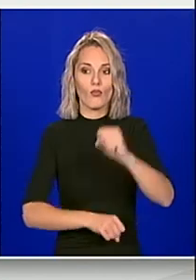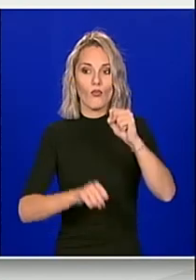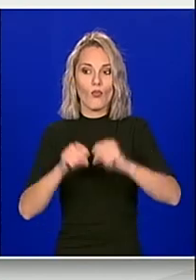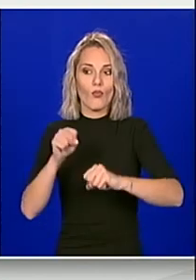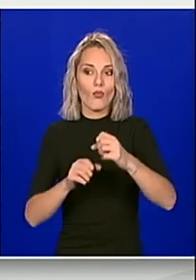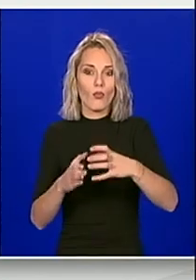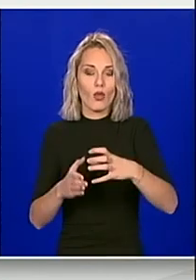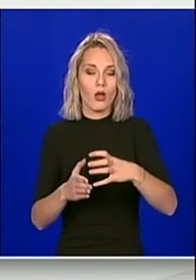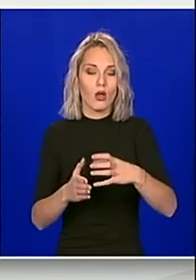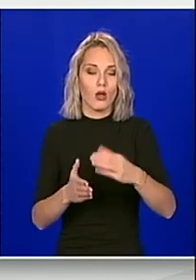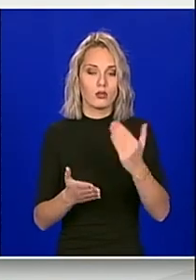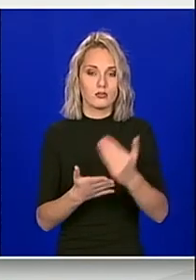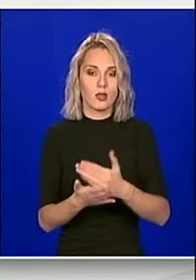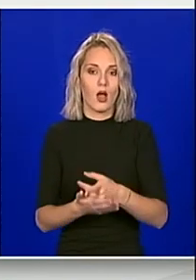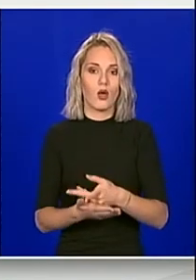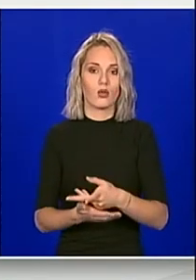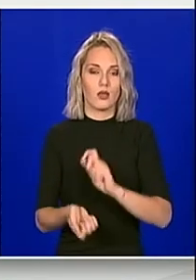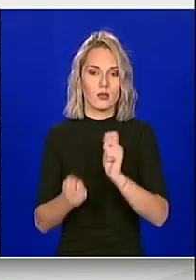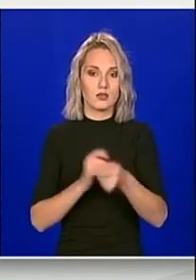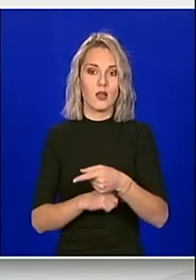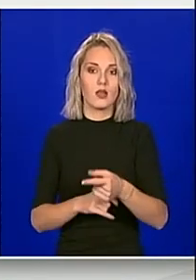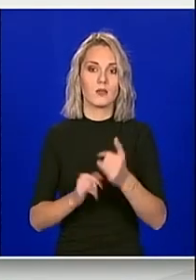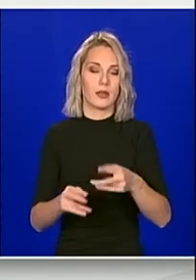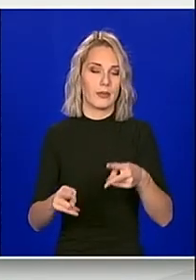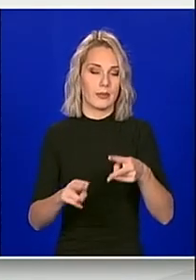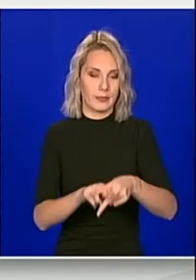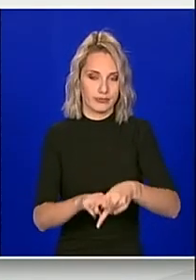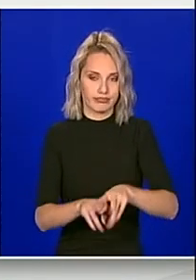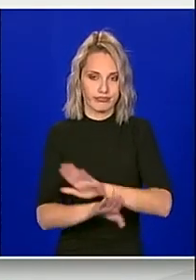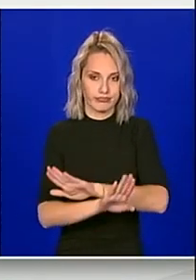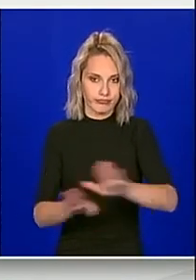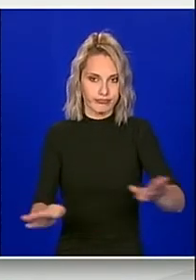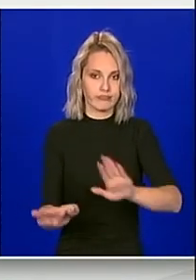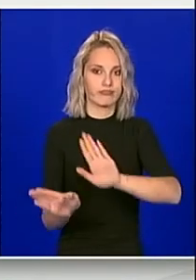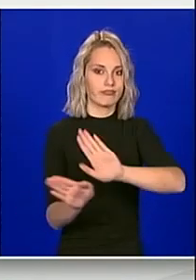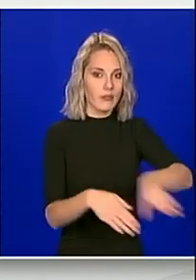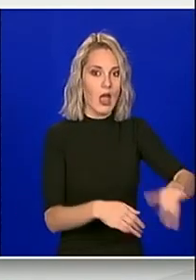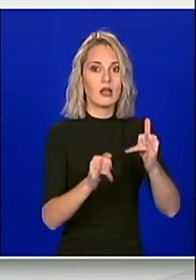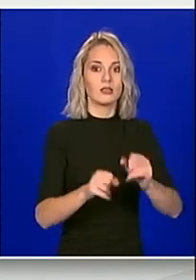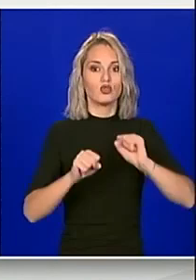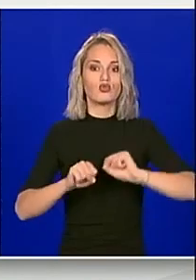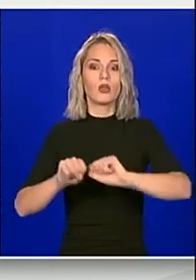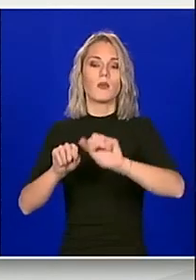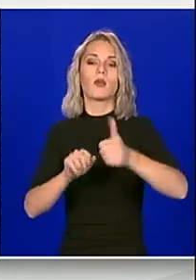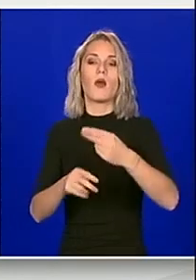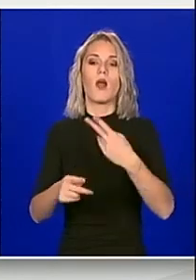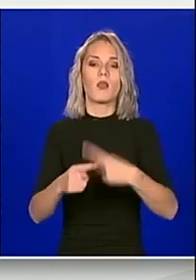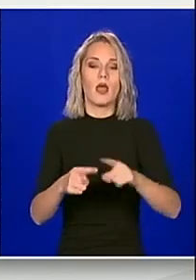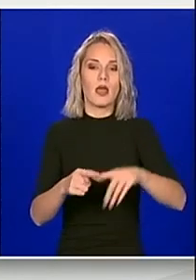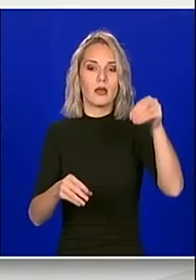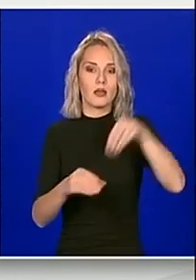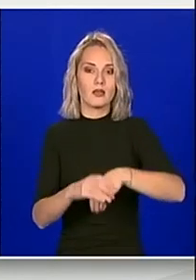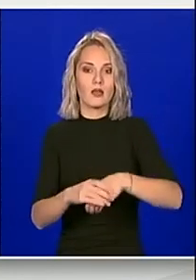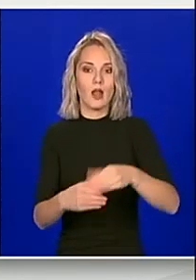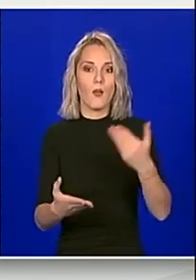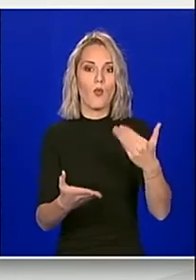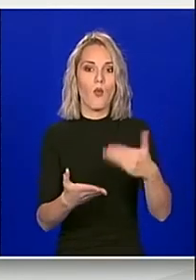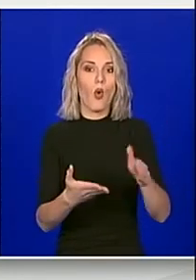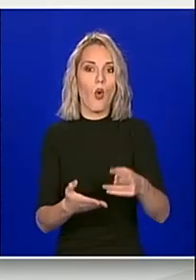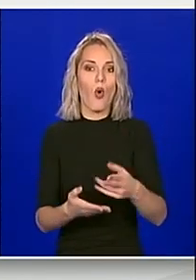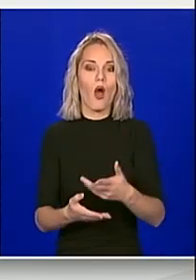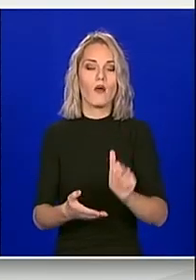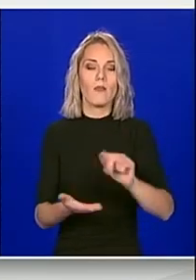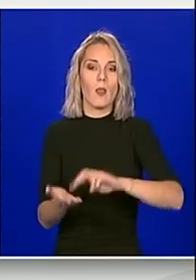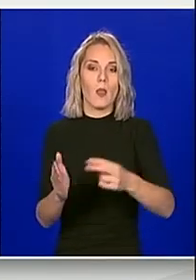izmjenama više ukidamo, izbacujemo iz ovršnog postupka, a štitimo jedinu nekretninu ovršenika na način da